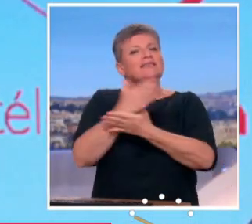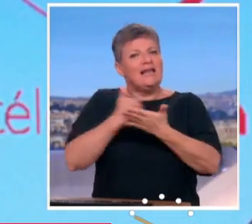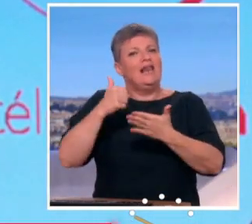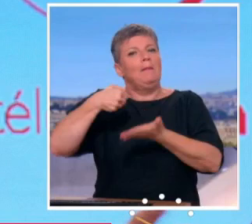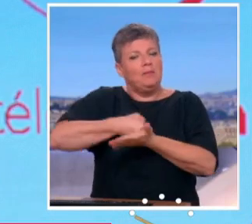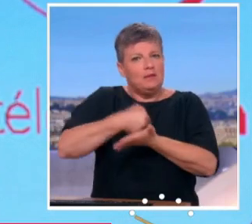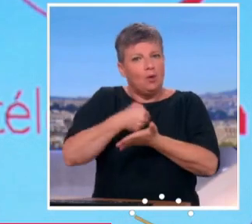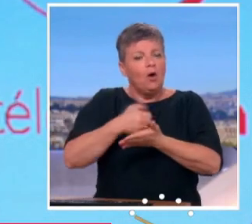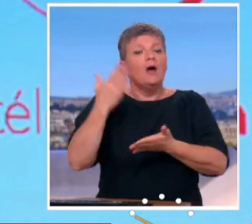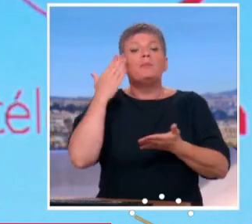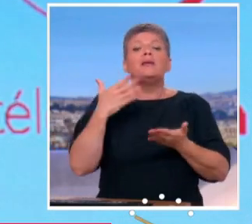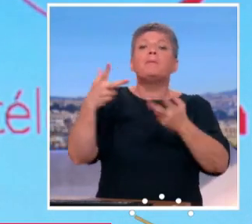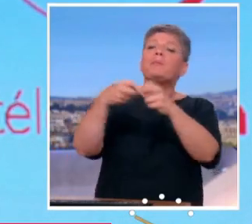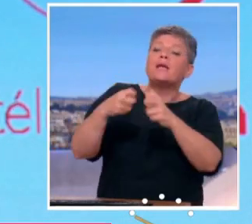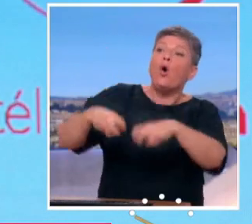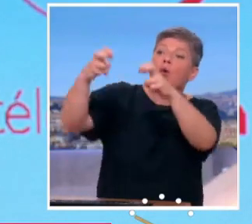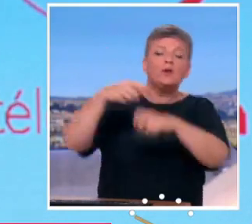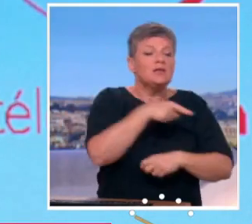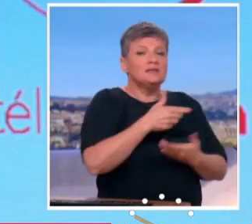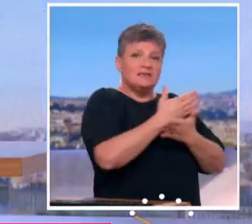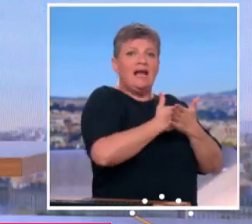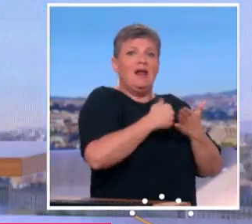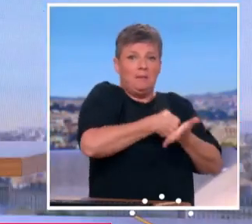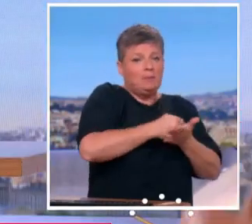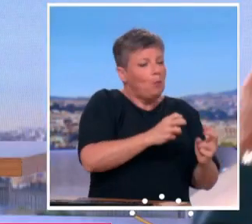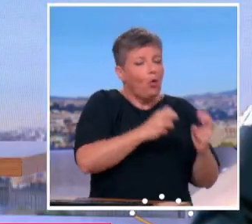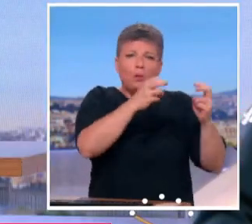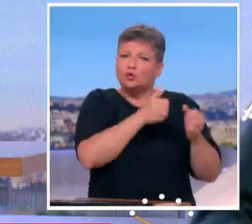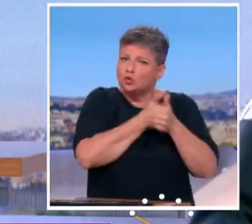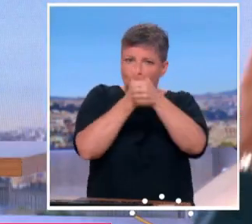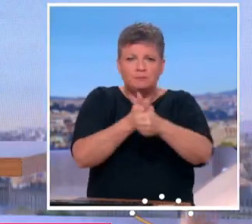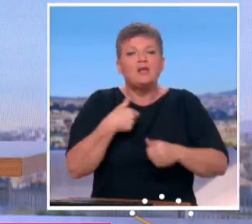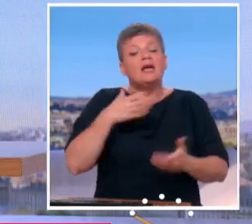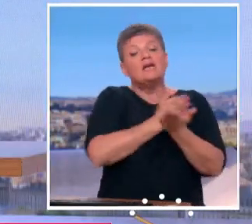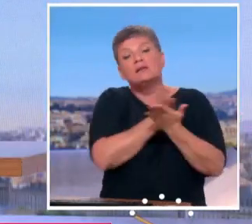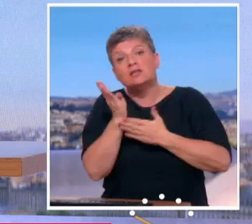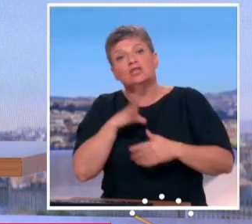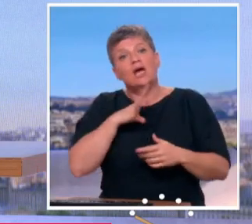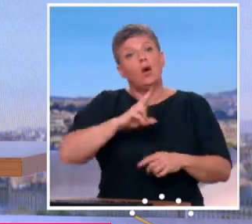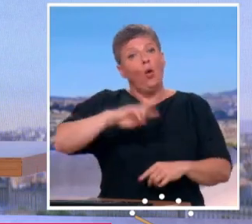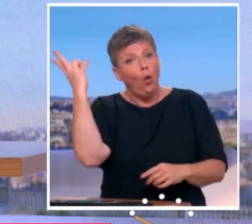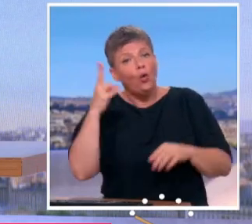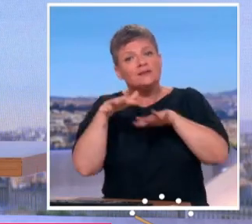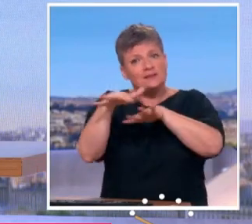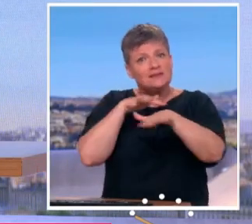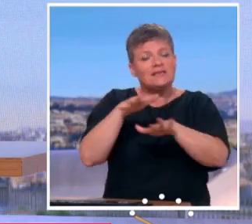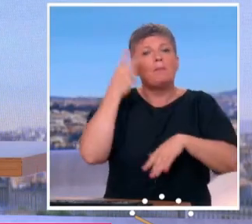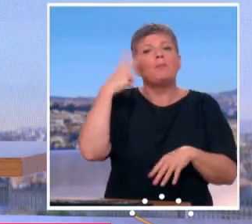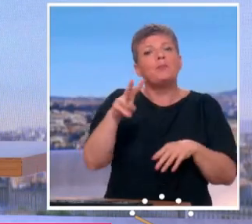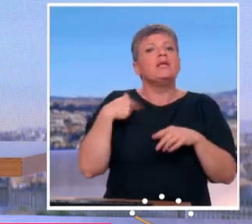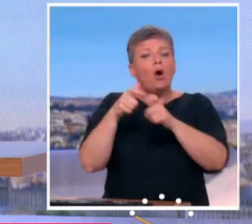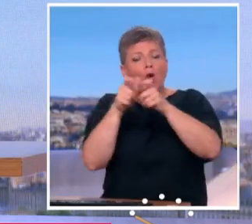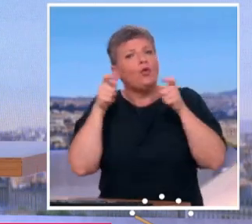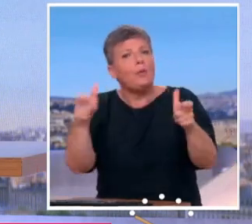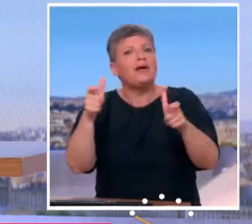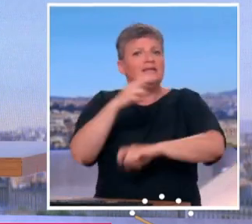lorsqu'il y inflation, il y augmentation du salaire minimum. Puis, il a un deuxième mécanisme qui s'appelle le dialogue social, le dialogue de branche et la détermination des salaires relève du dialogue social et